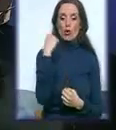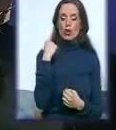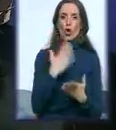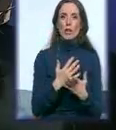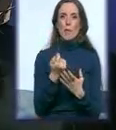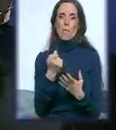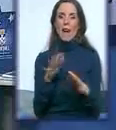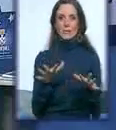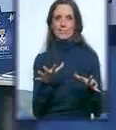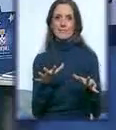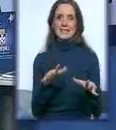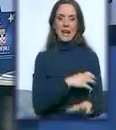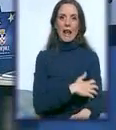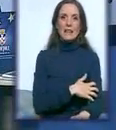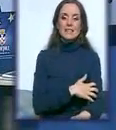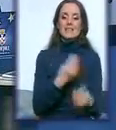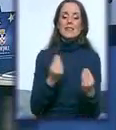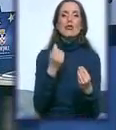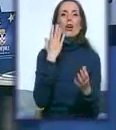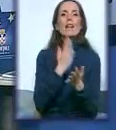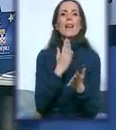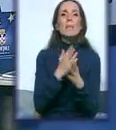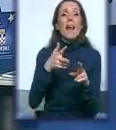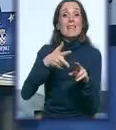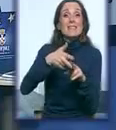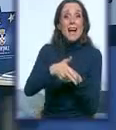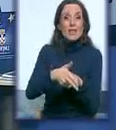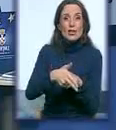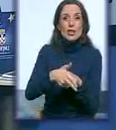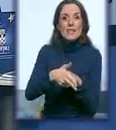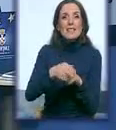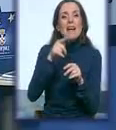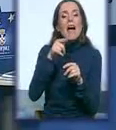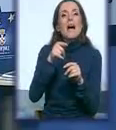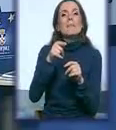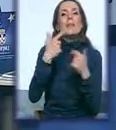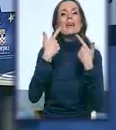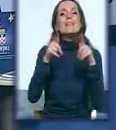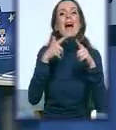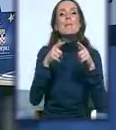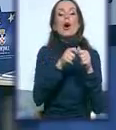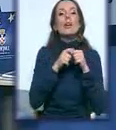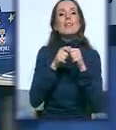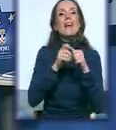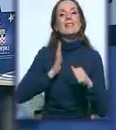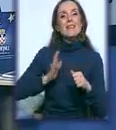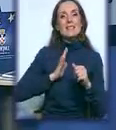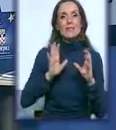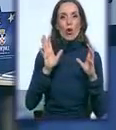jer u momentu kada je se dešavala završnica, taj dan, a govorimo o sajmu organizacije civilnog društva,